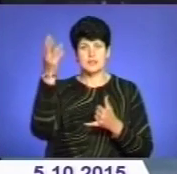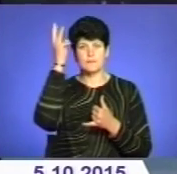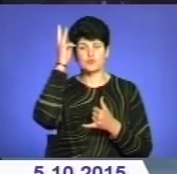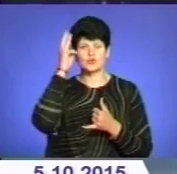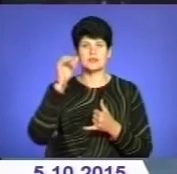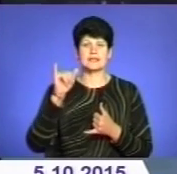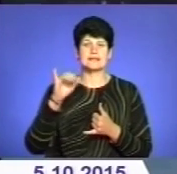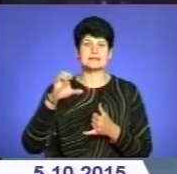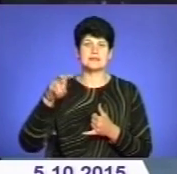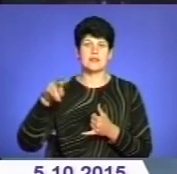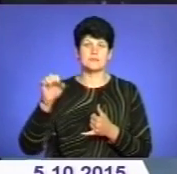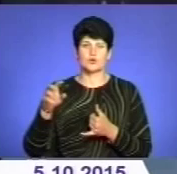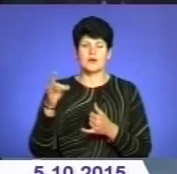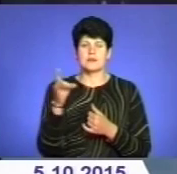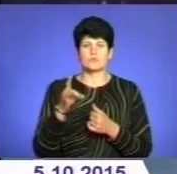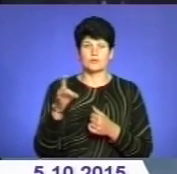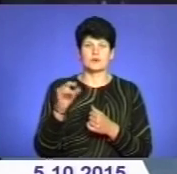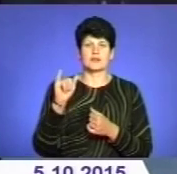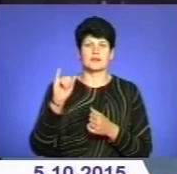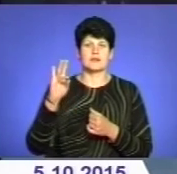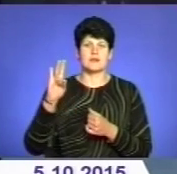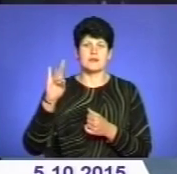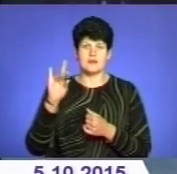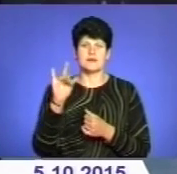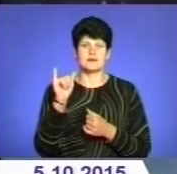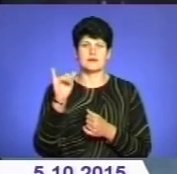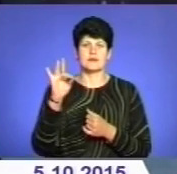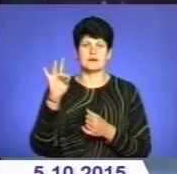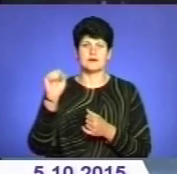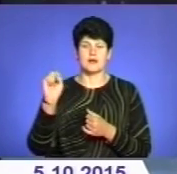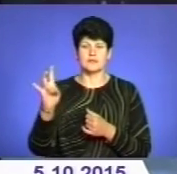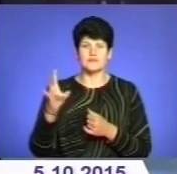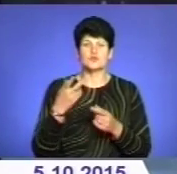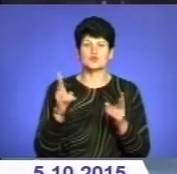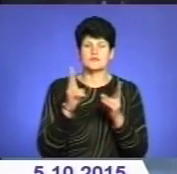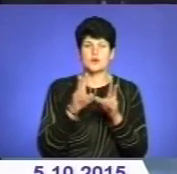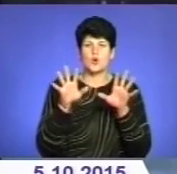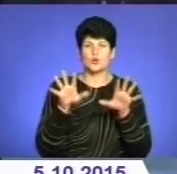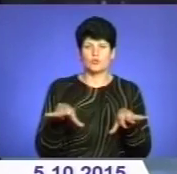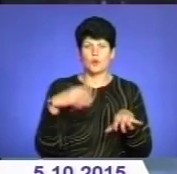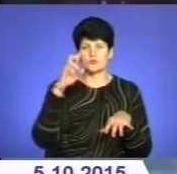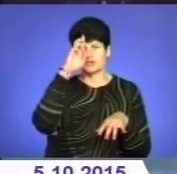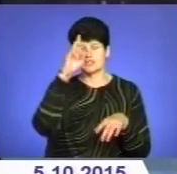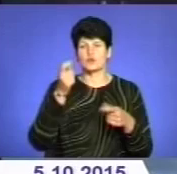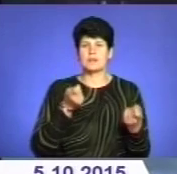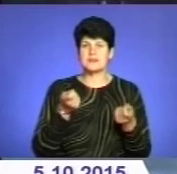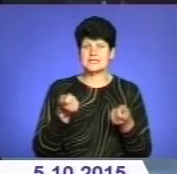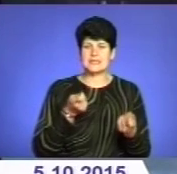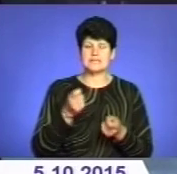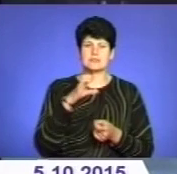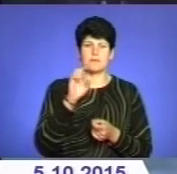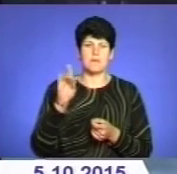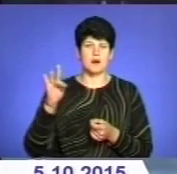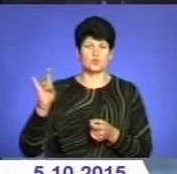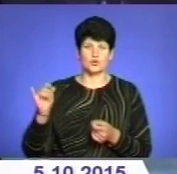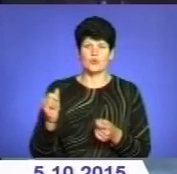Республіки Іран в Україні Мохамад Бахешті Монфарет. Він зустрівся з головою облдержадміністрації Степаном Барною, відвідав